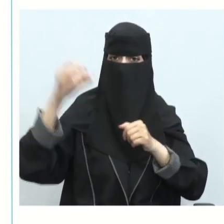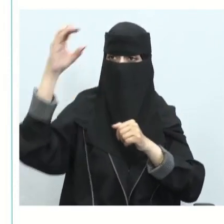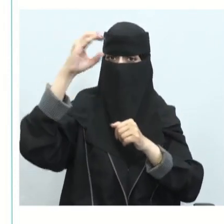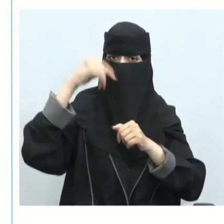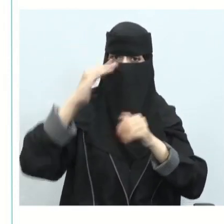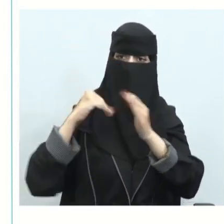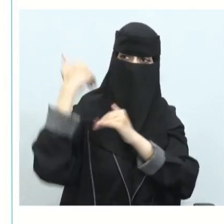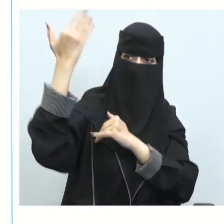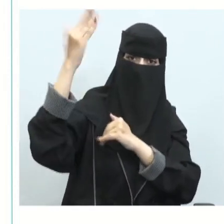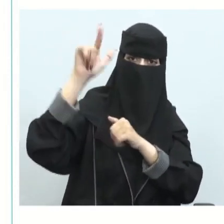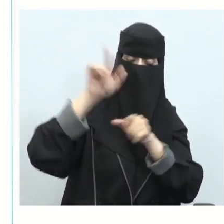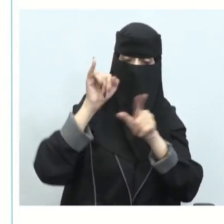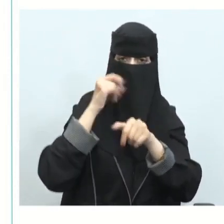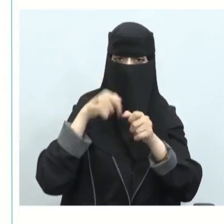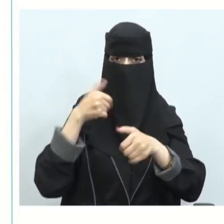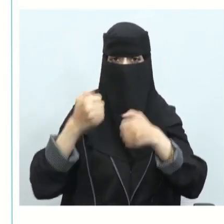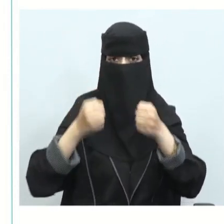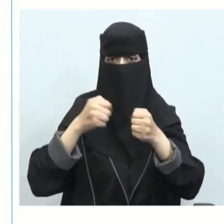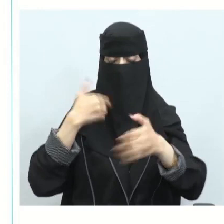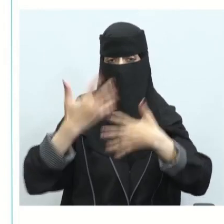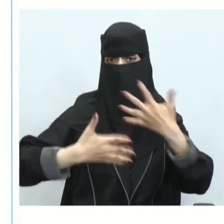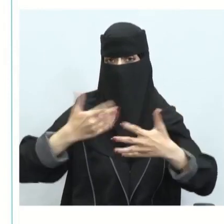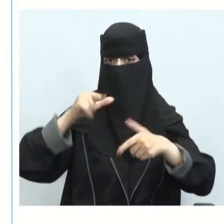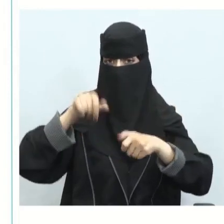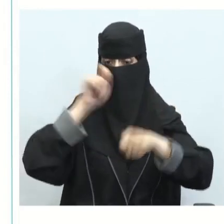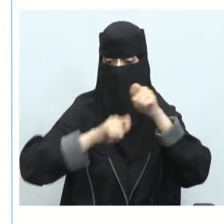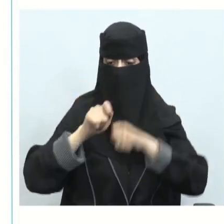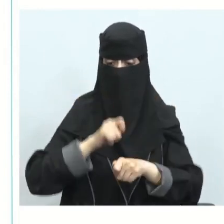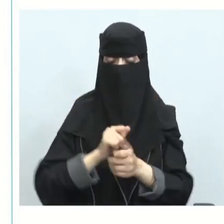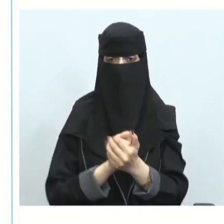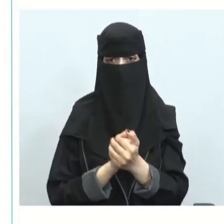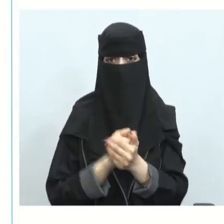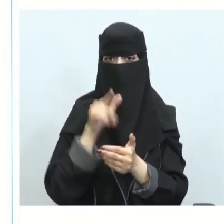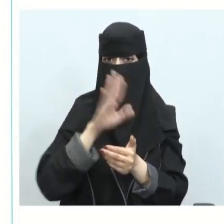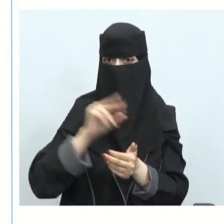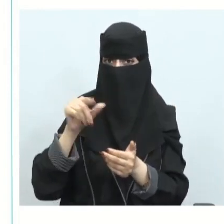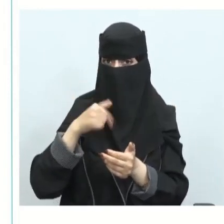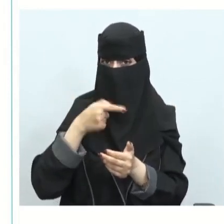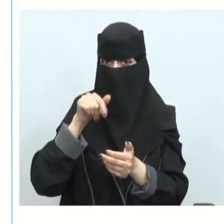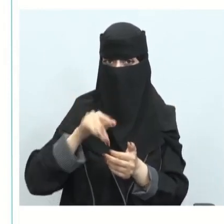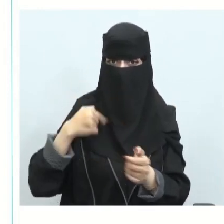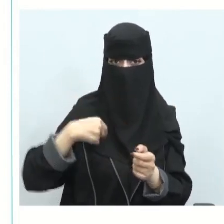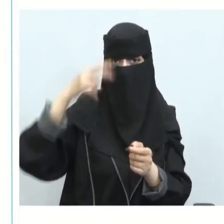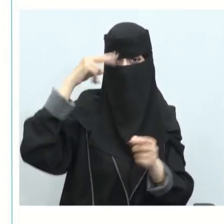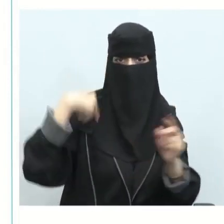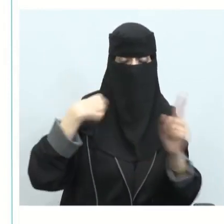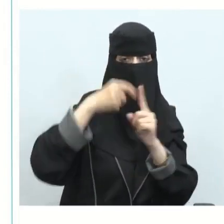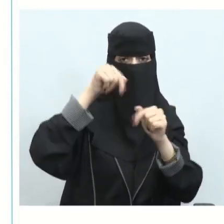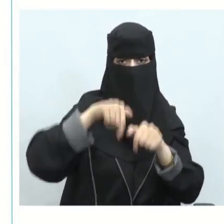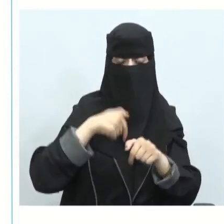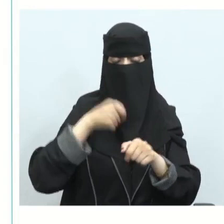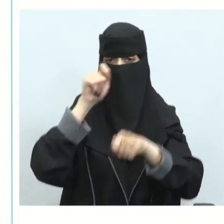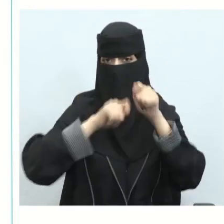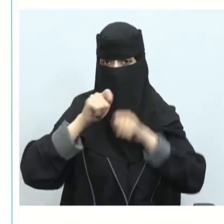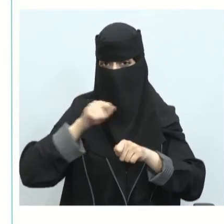الخارج مثلا من الطاقة التي ستستخدم نحن كما ذكرنا المملكة السادسة تكون طاقة نظيفة وبالتالي انبعاثات